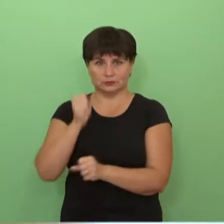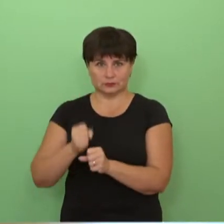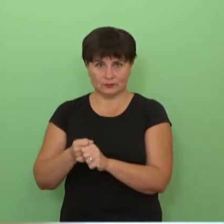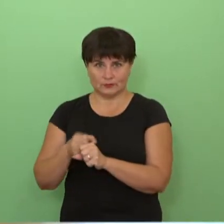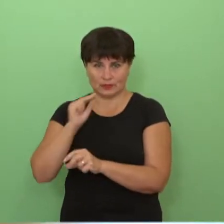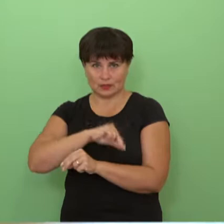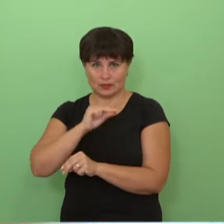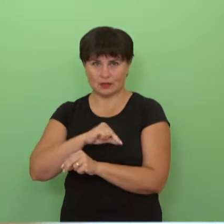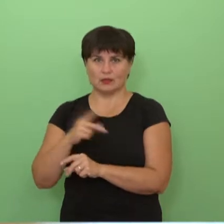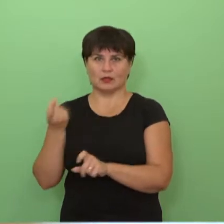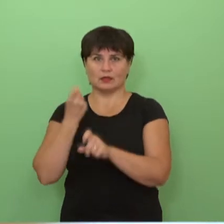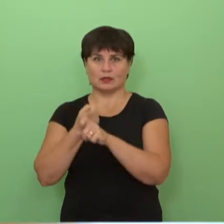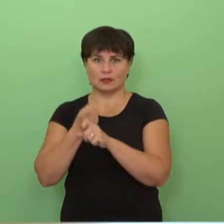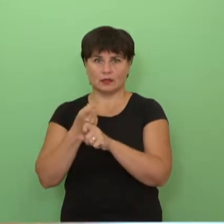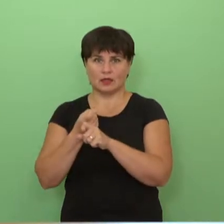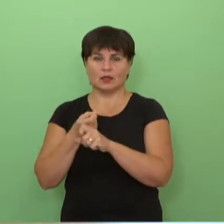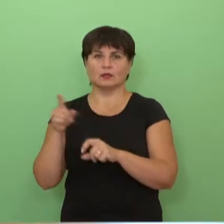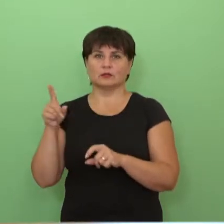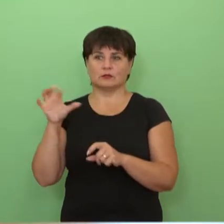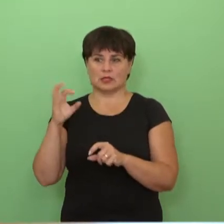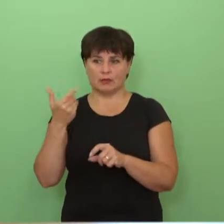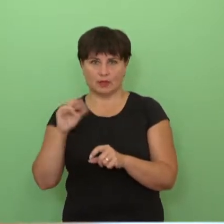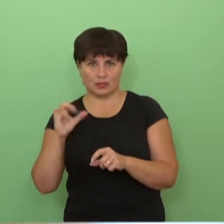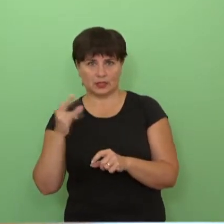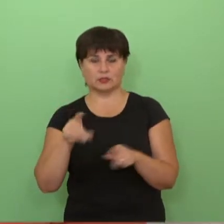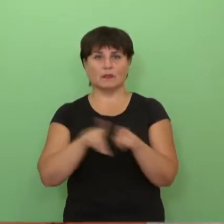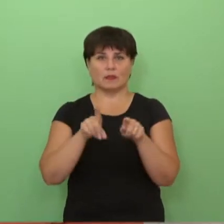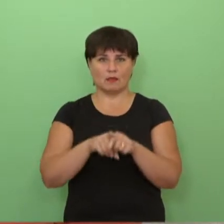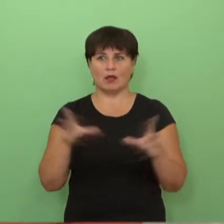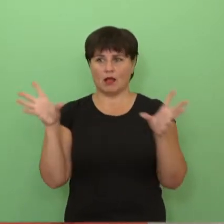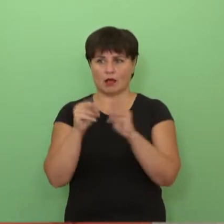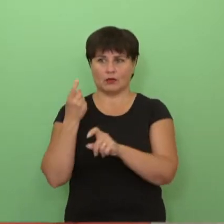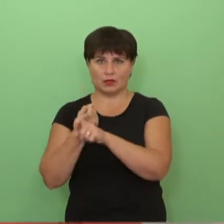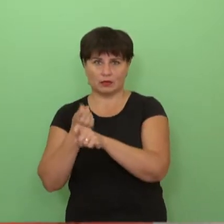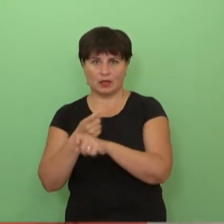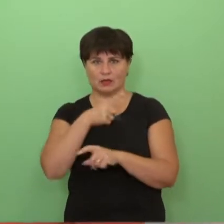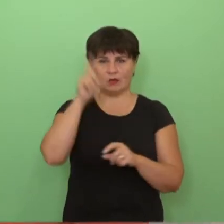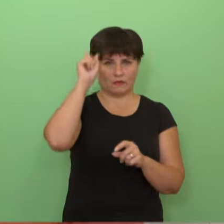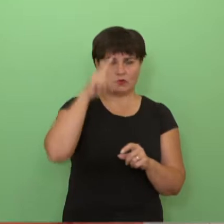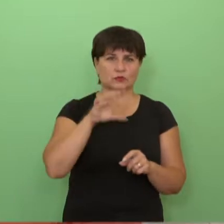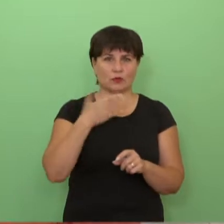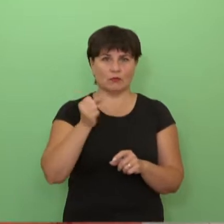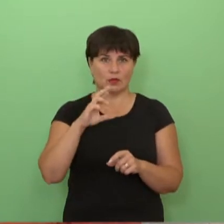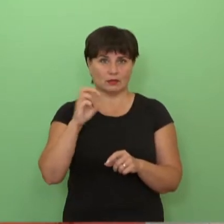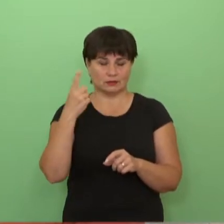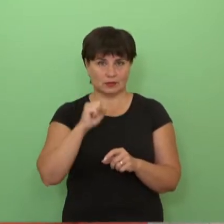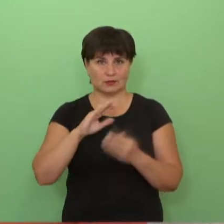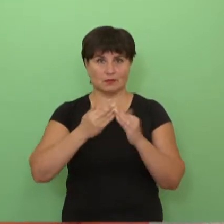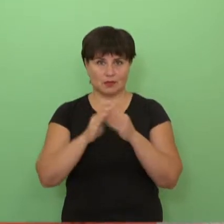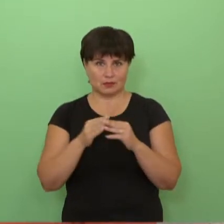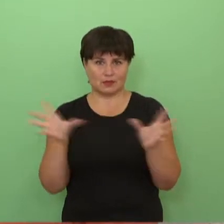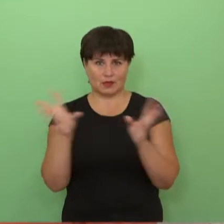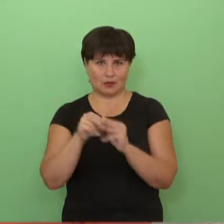ir kėdainių samariečiai, žinoma, taip pat bendradarbiavai ir zomertos. Bėkėdainių miestai. Todėl, kadangi mūsų gerbiamas svečias